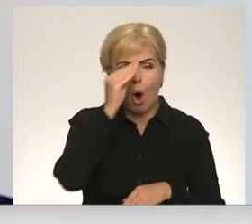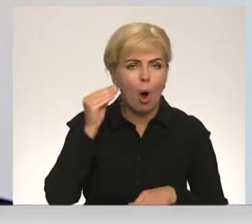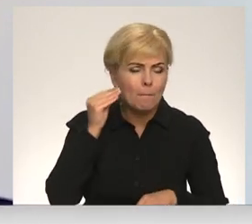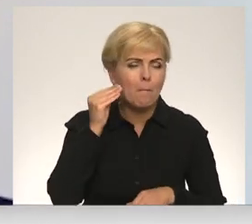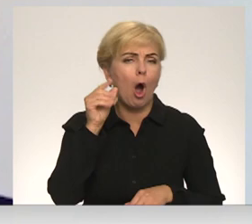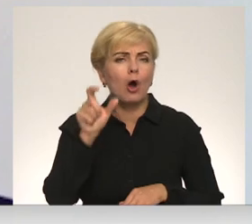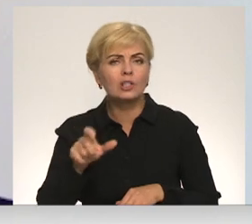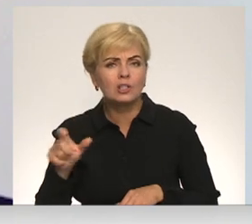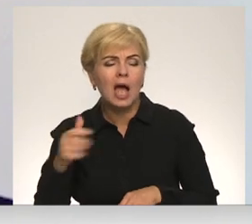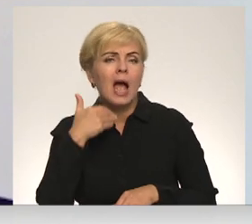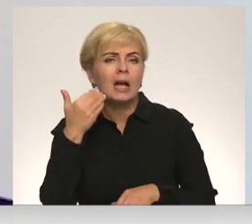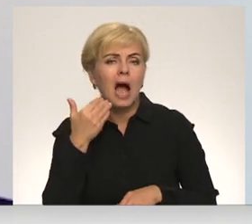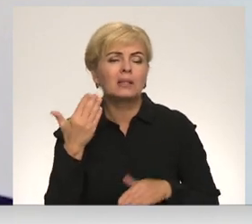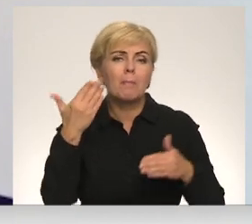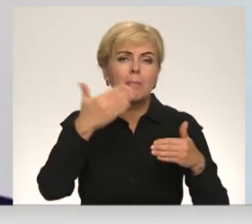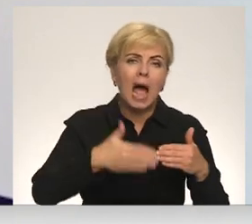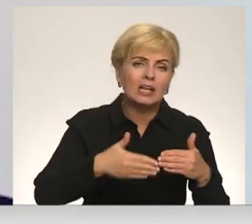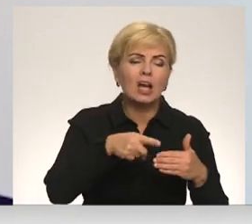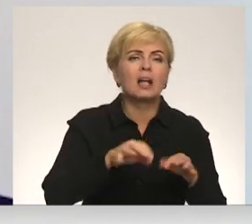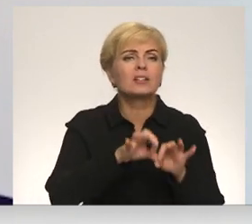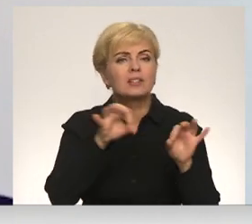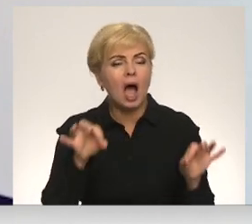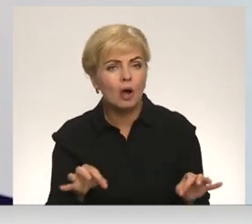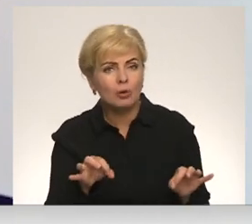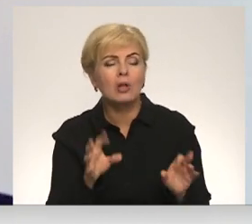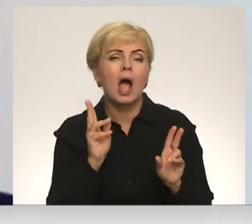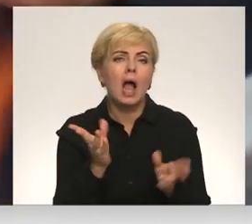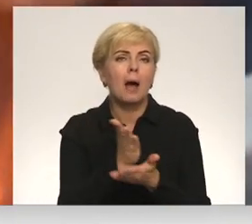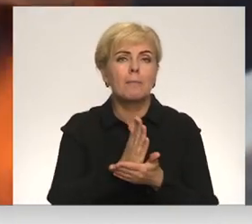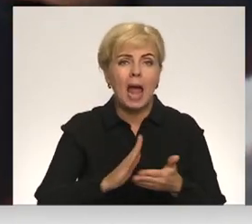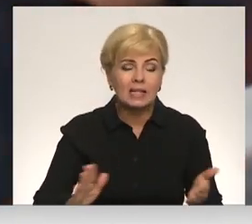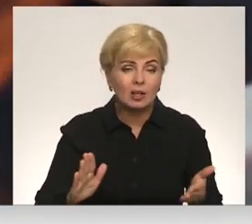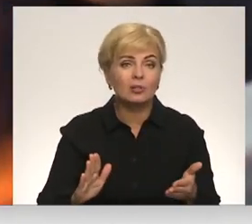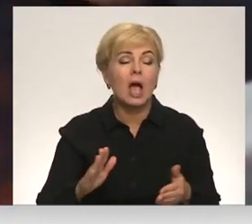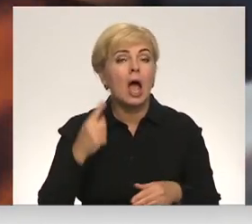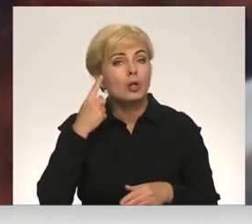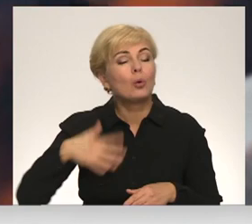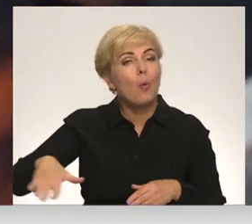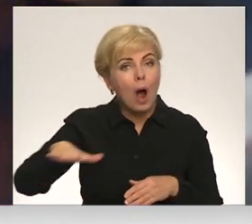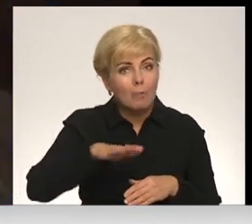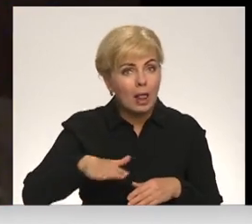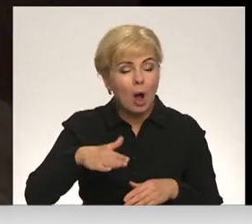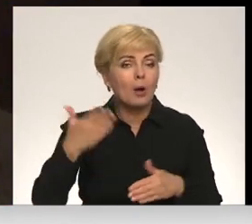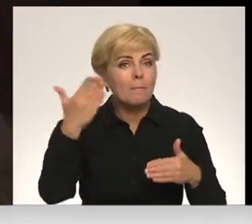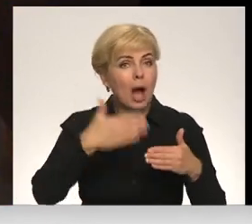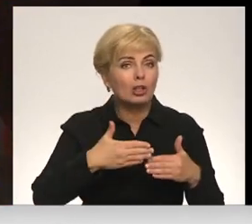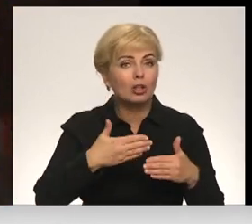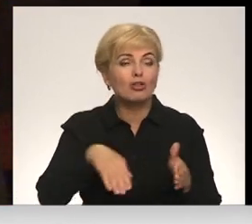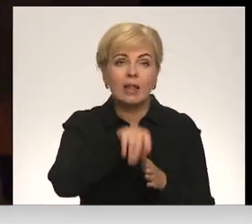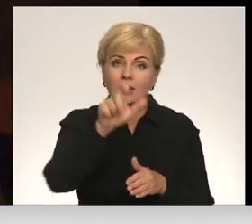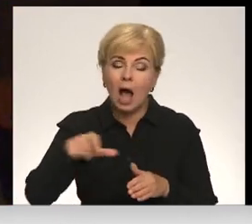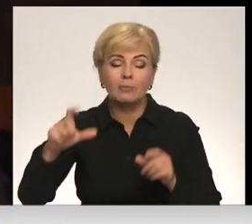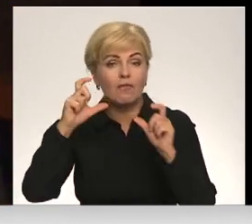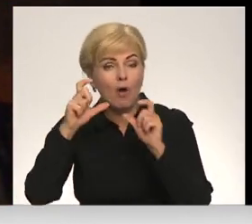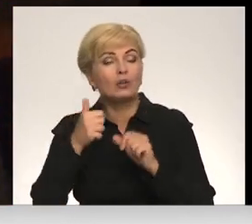barikādi sākās, ar ko sākās un kā viņas beidzās. Bet doma laukumā pašu barikāžu dalībnieku foto un